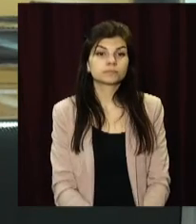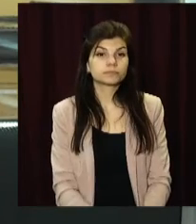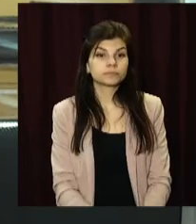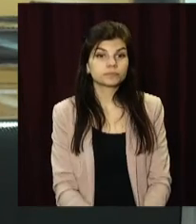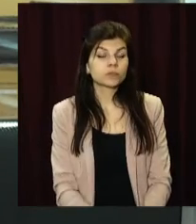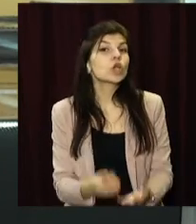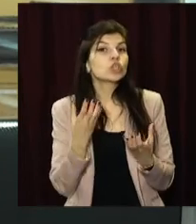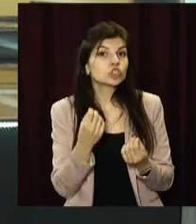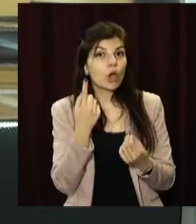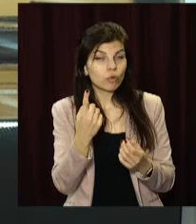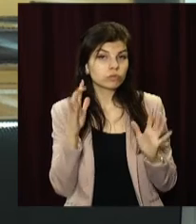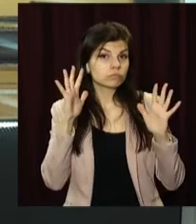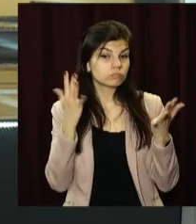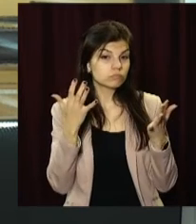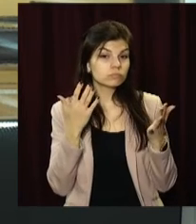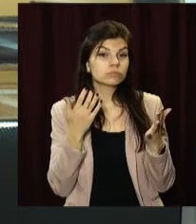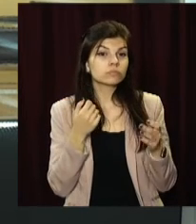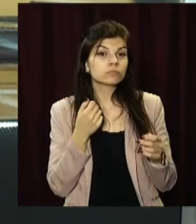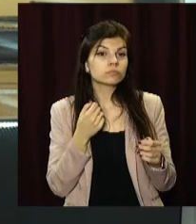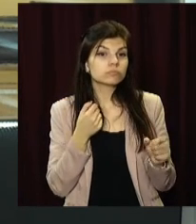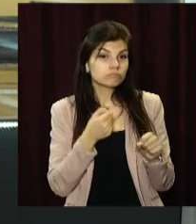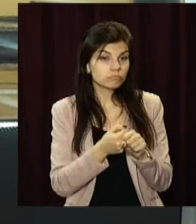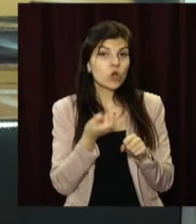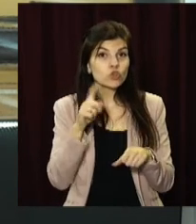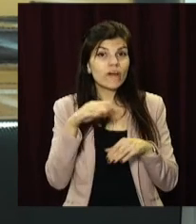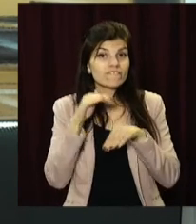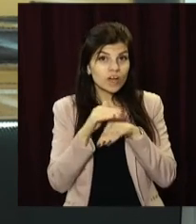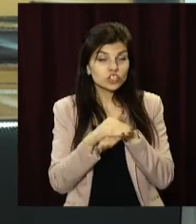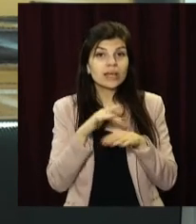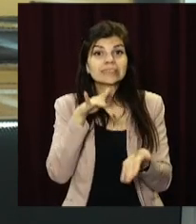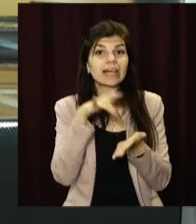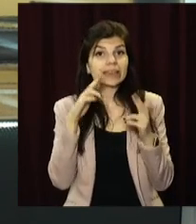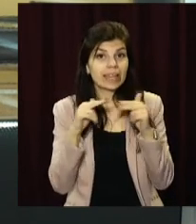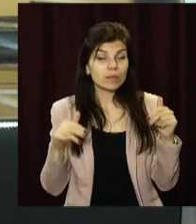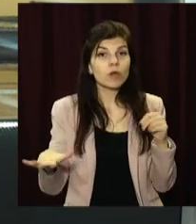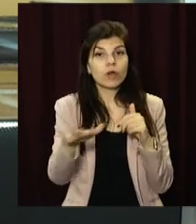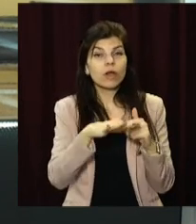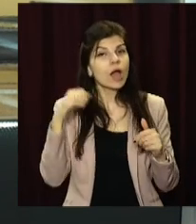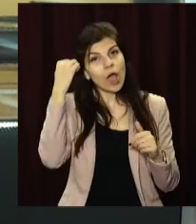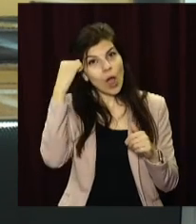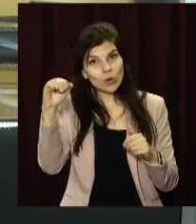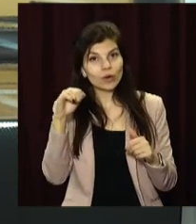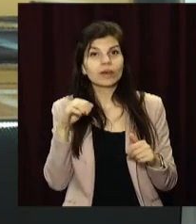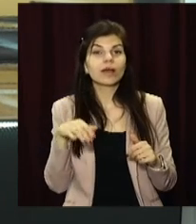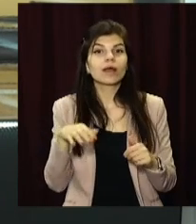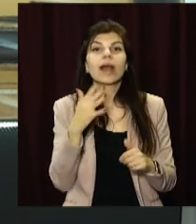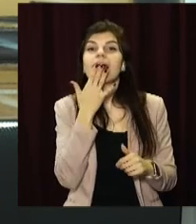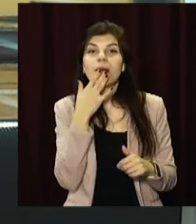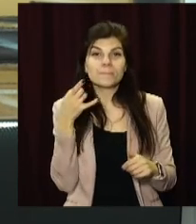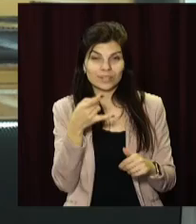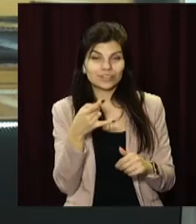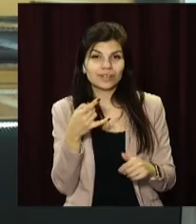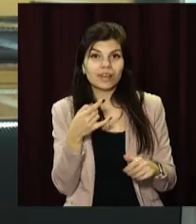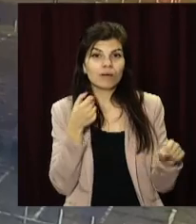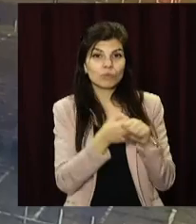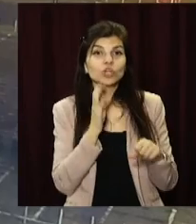Ще одна дорожньо-транспортна пригода сталася того ж вечора в центрі Дніпра. На площі Героїв Майдану іномарка наїхала на жінку.